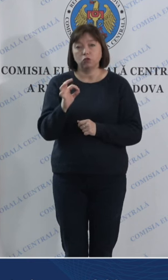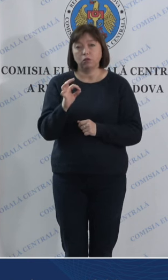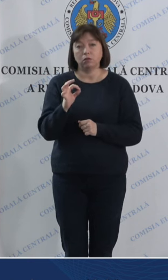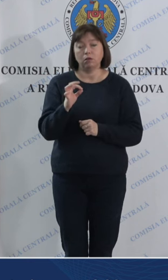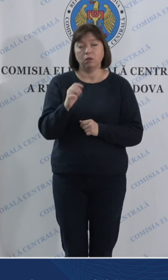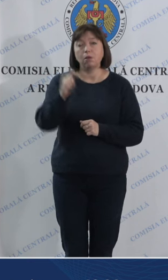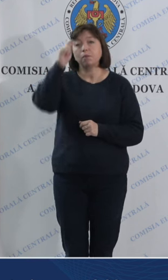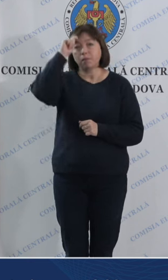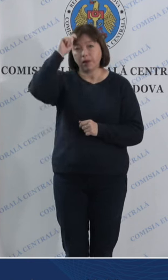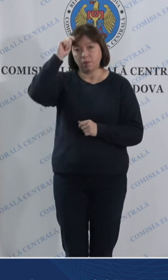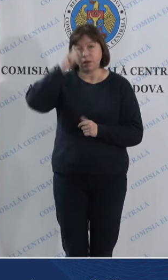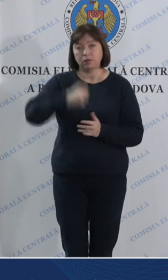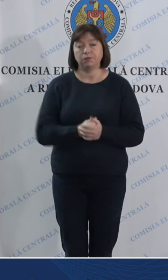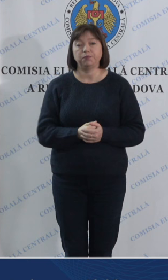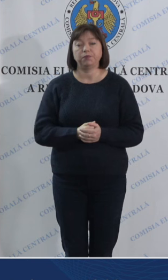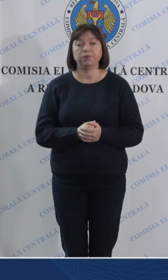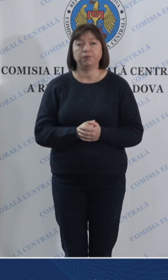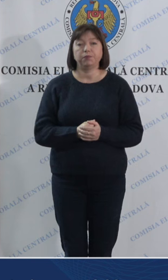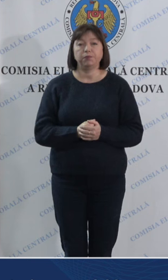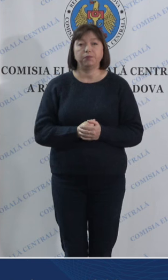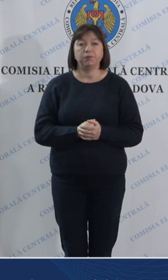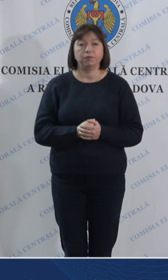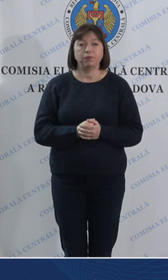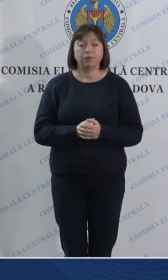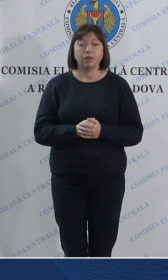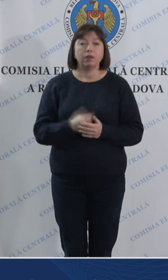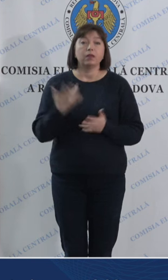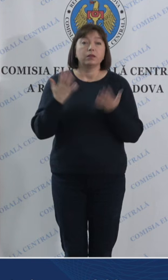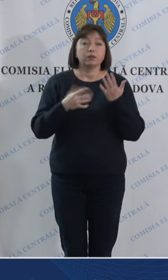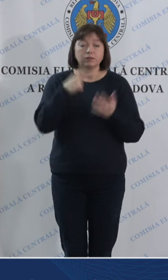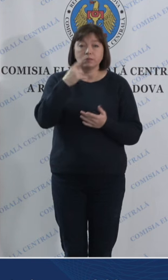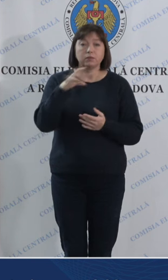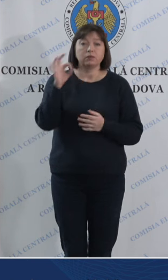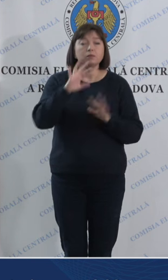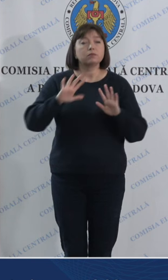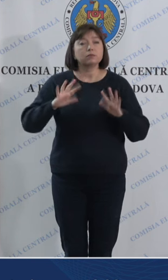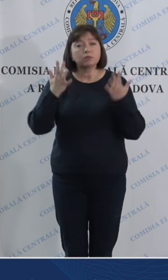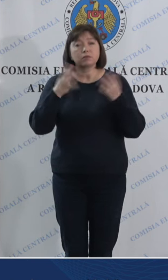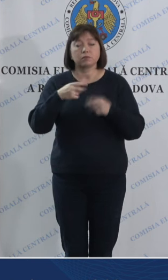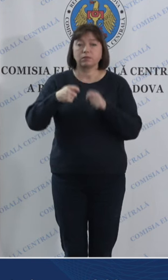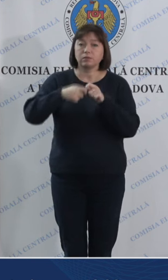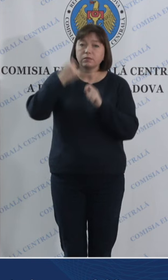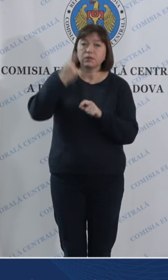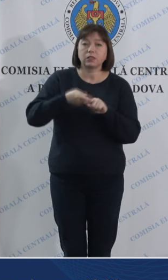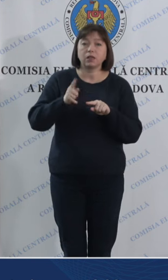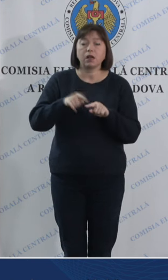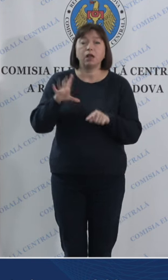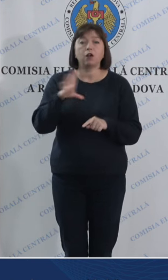bărbați cu referire la incidentele care au fost